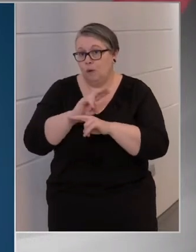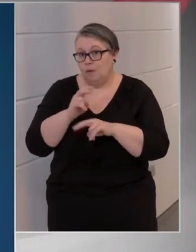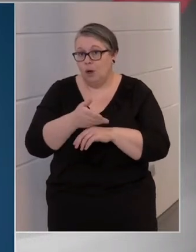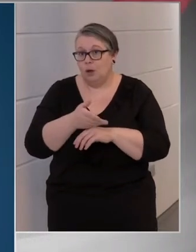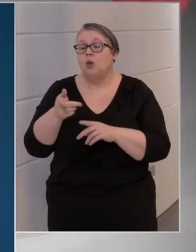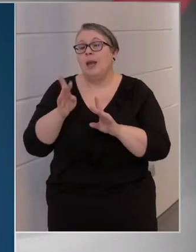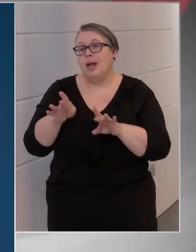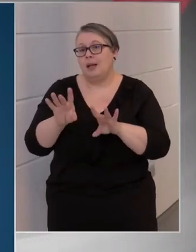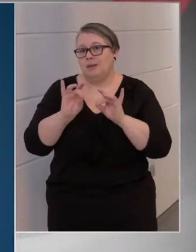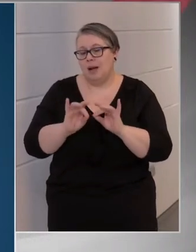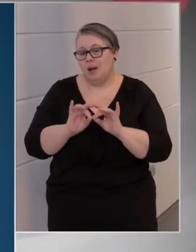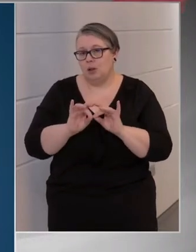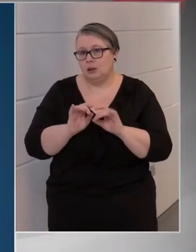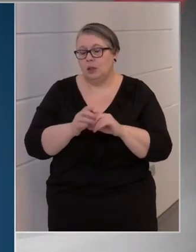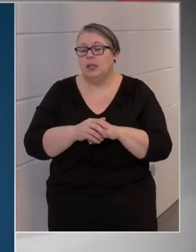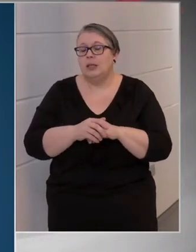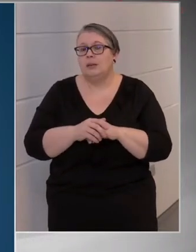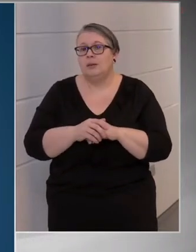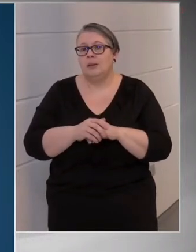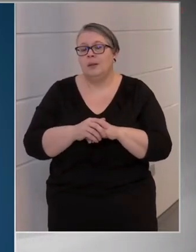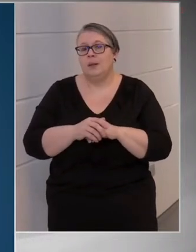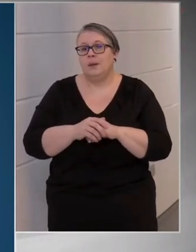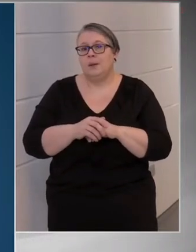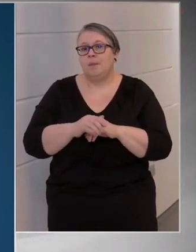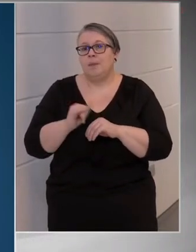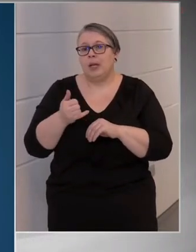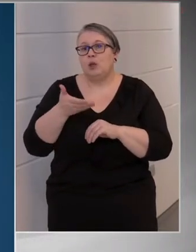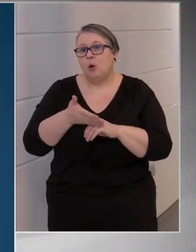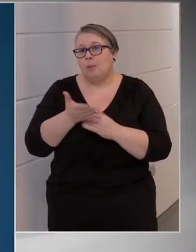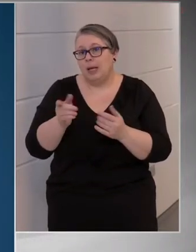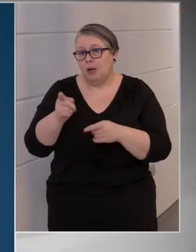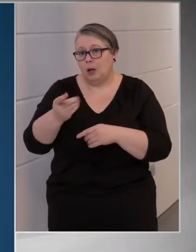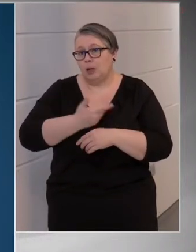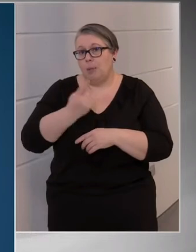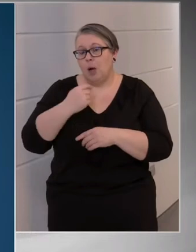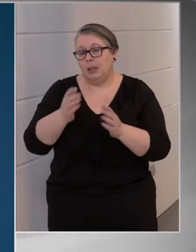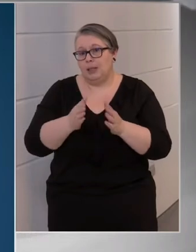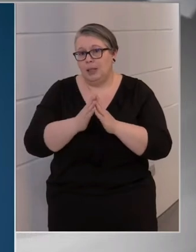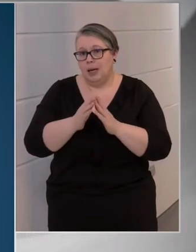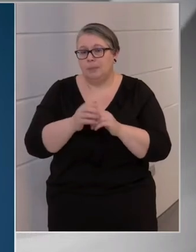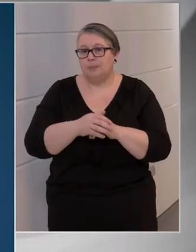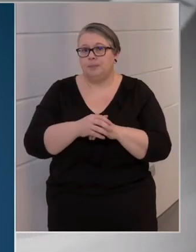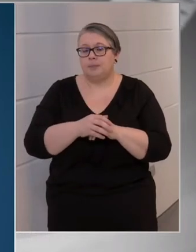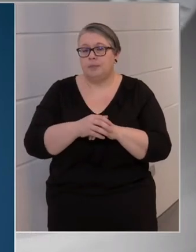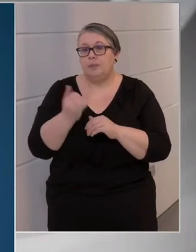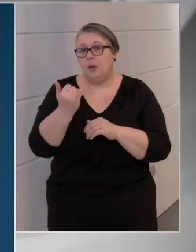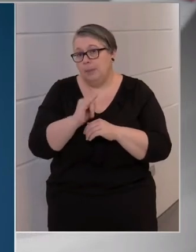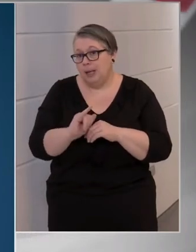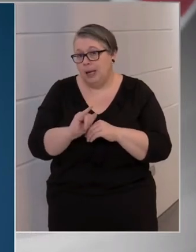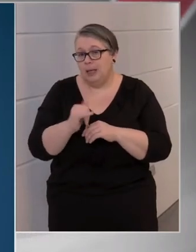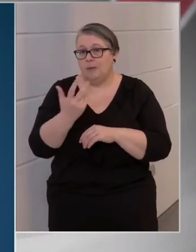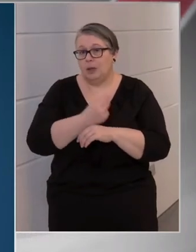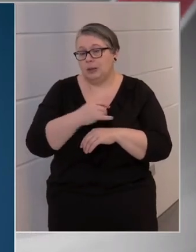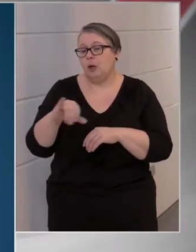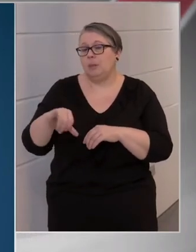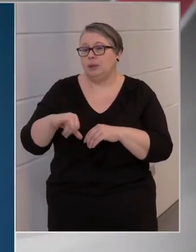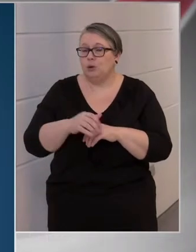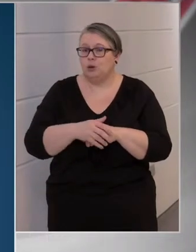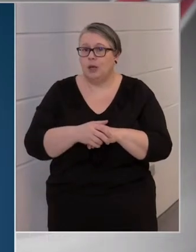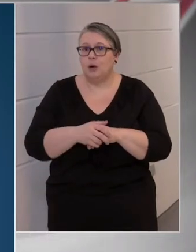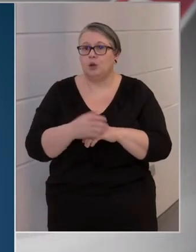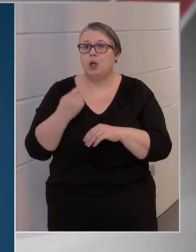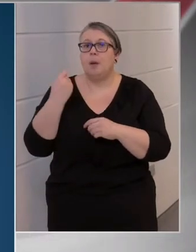lehet választani, és akkor mindenki azt kapja, amit kér. De miután mindegyik vakcina biztonságos,